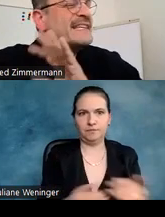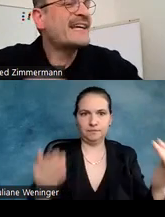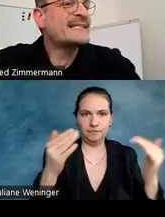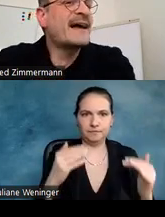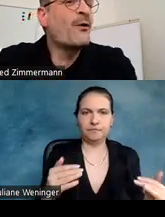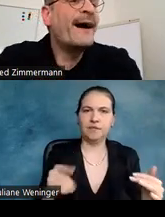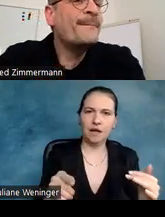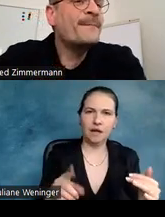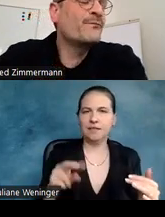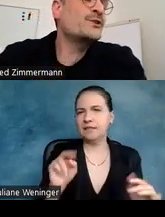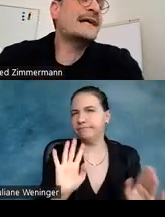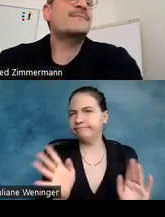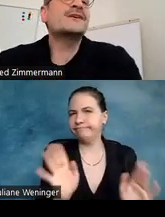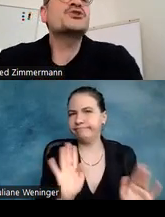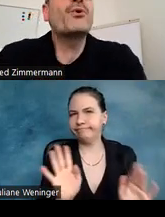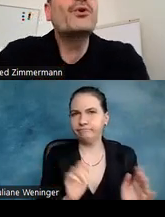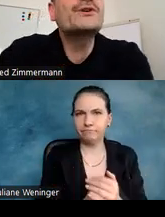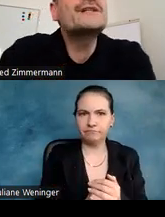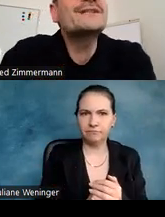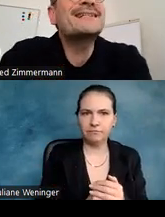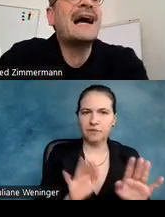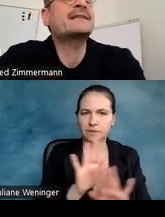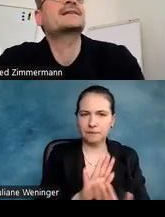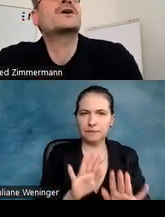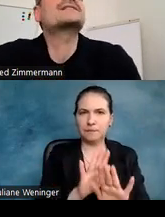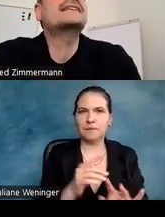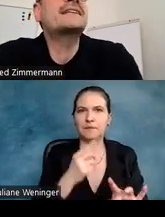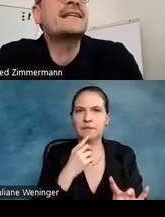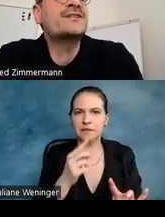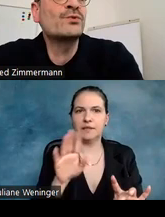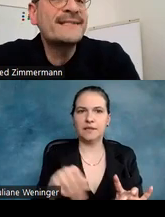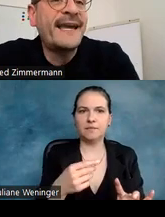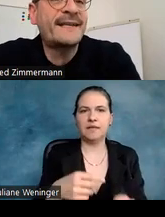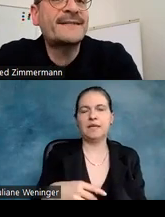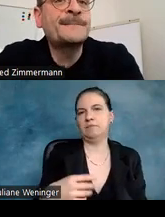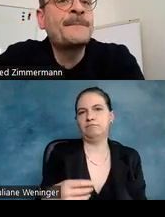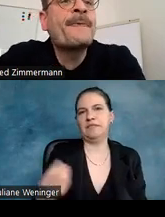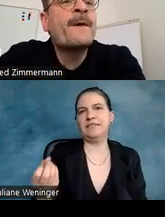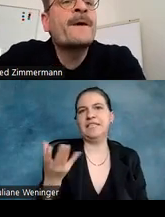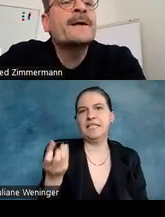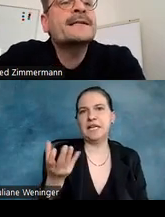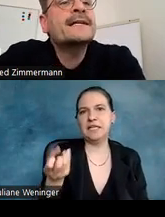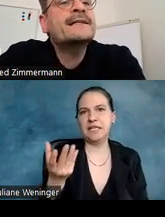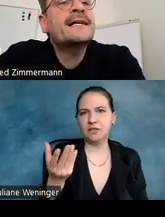DIN nicht ganz sauber, wird erst mal gesprungen und es wird gesagt, es gibt auch Signalisationstexte.